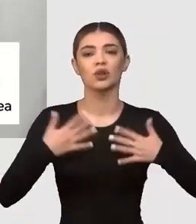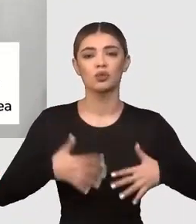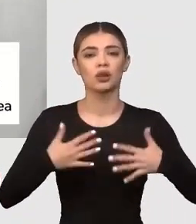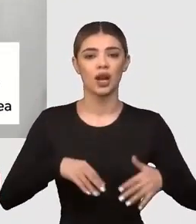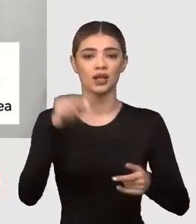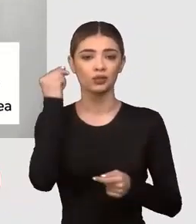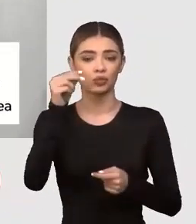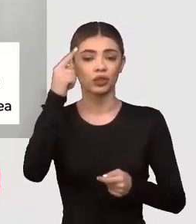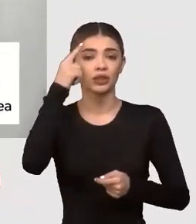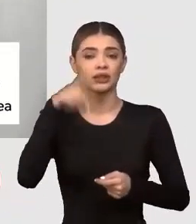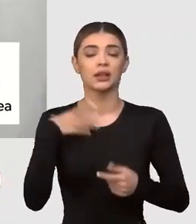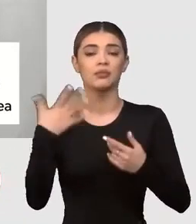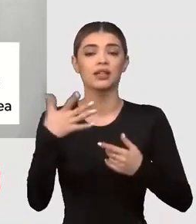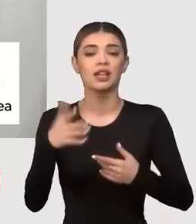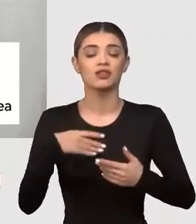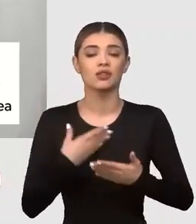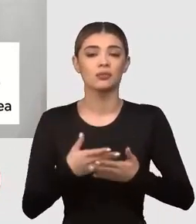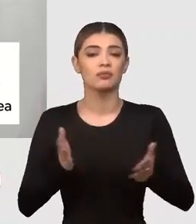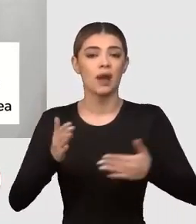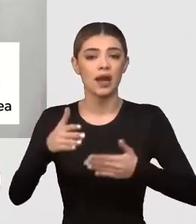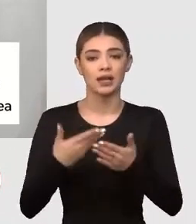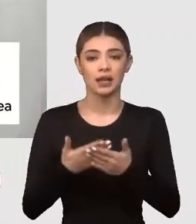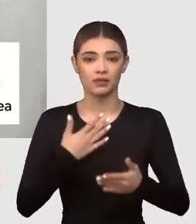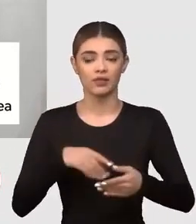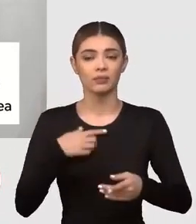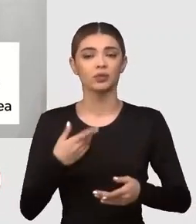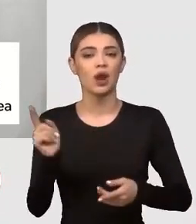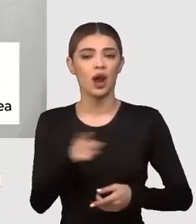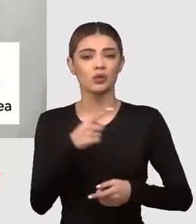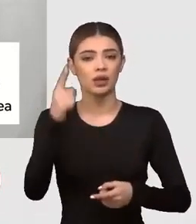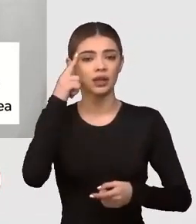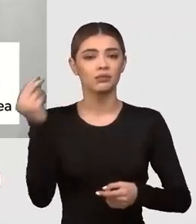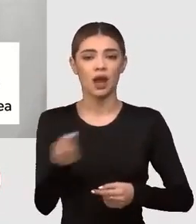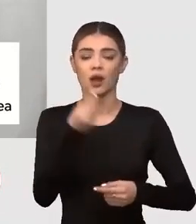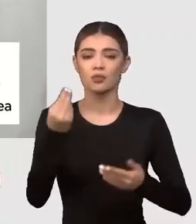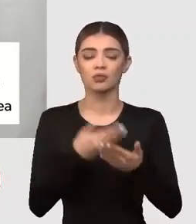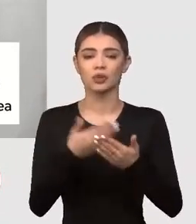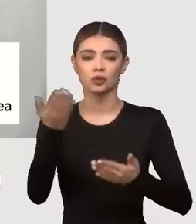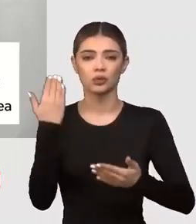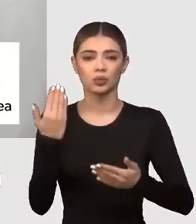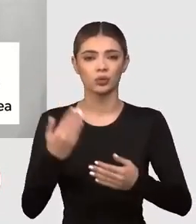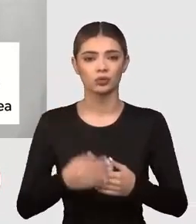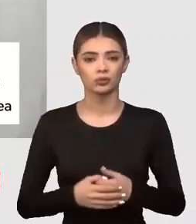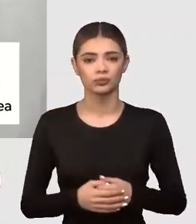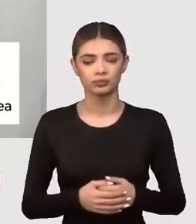Zelensky consideră că al 10-lea pachet planificat de sancțiuni ar putea fi mai eficient decât precedentul.